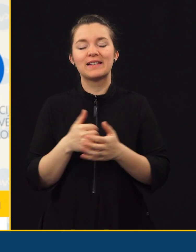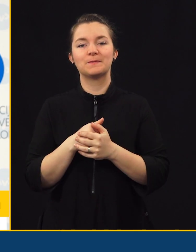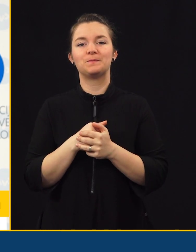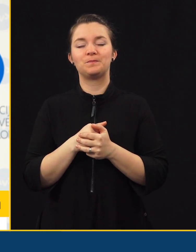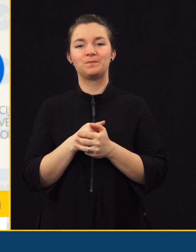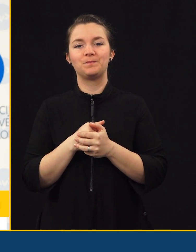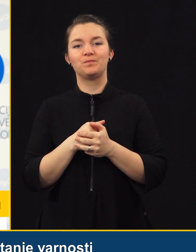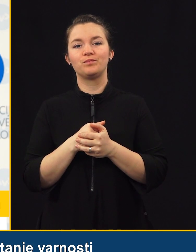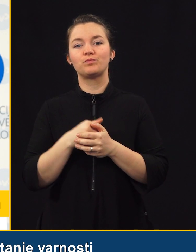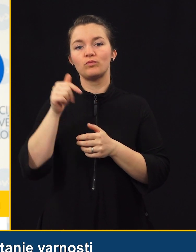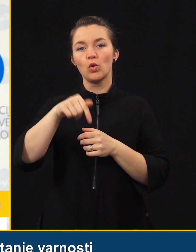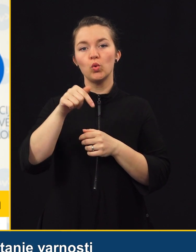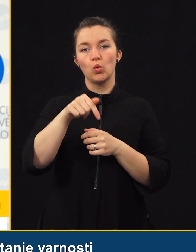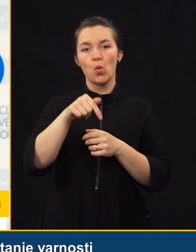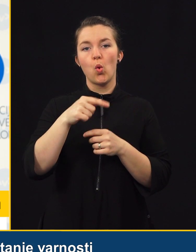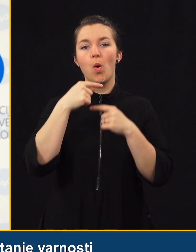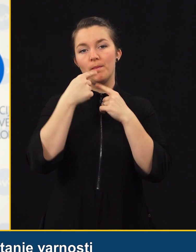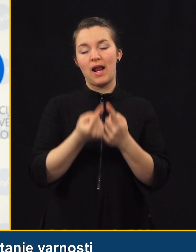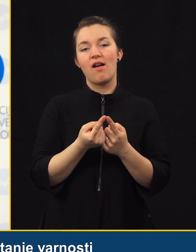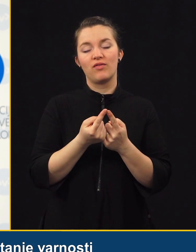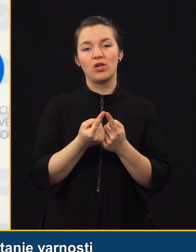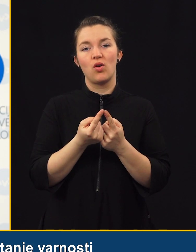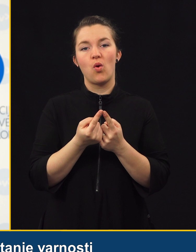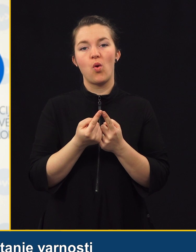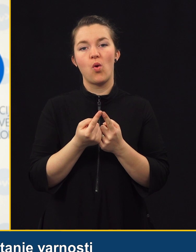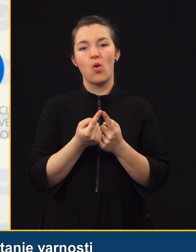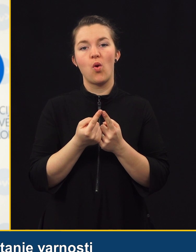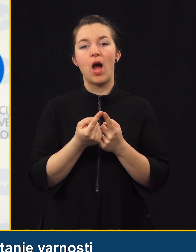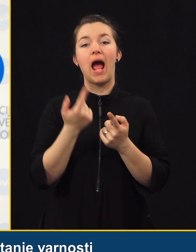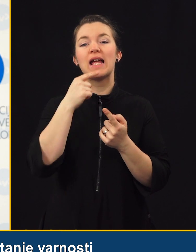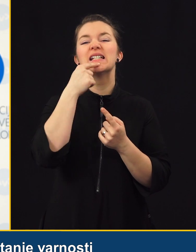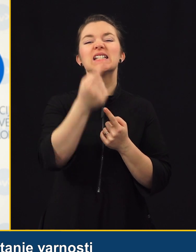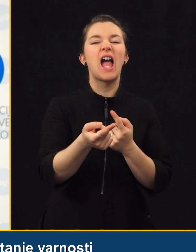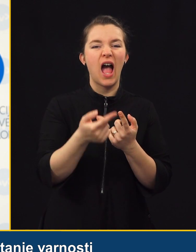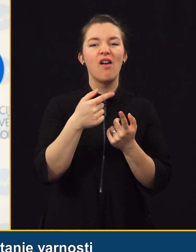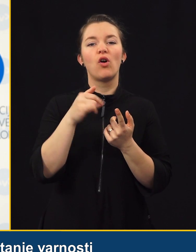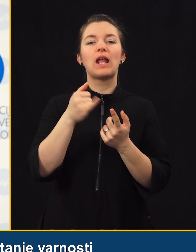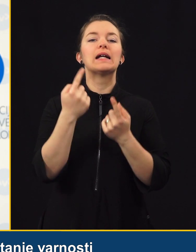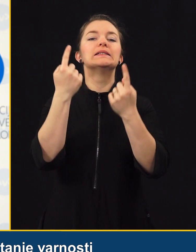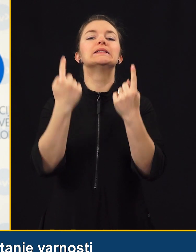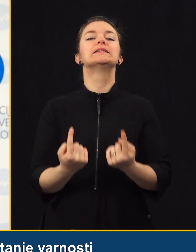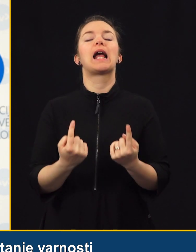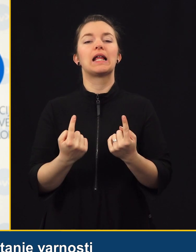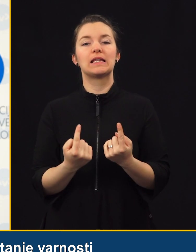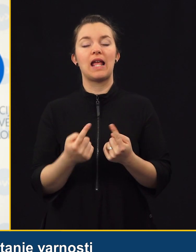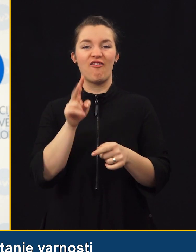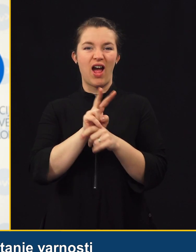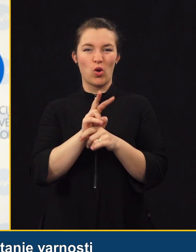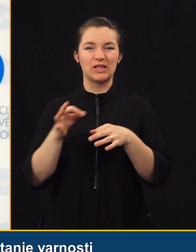to trditev ali pa nekako izjavo, da se je stanje